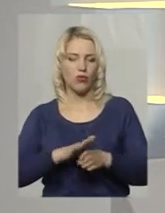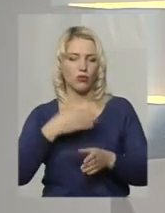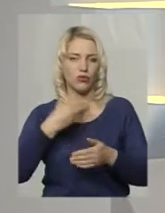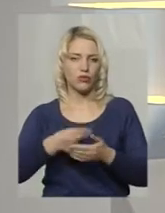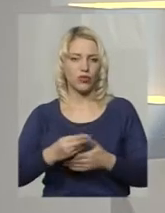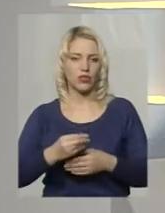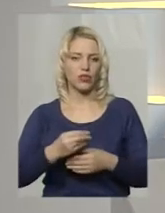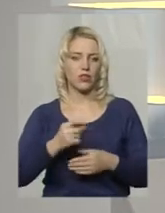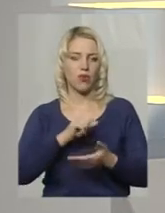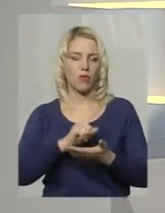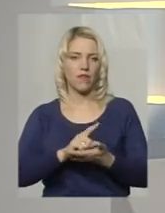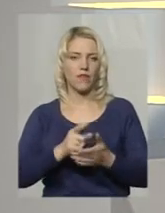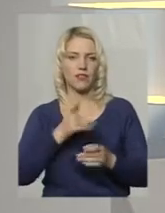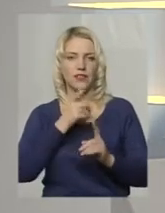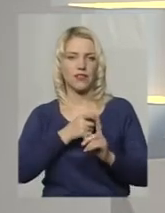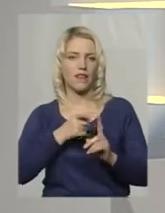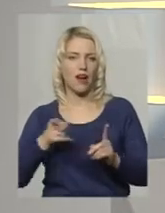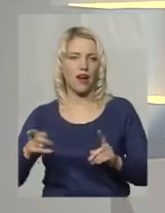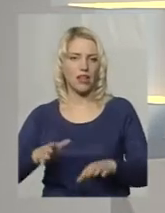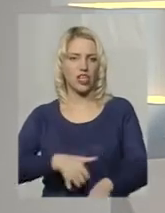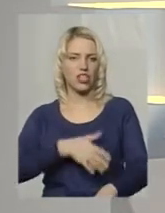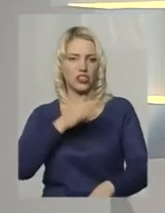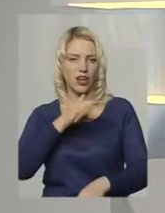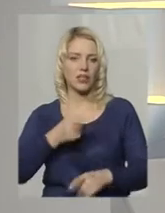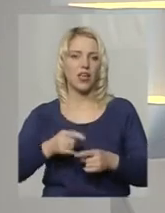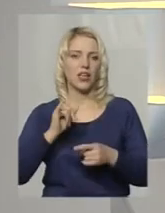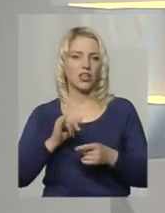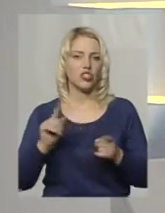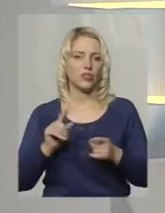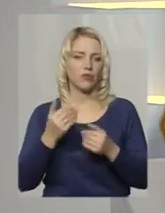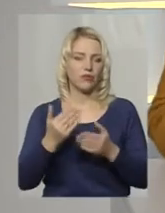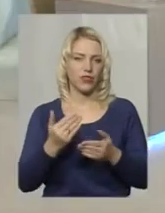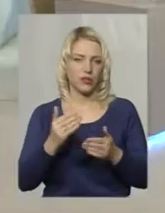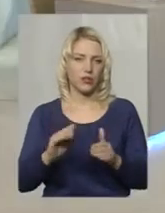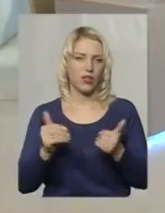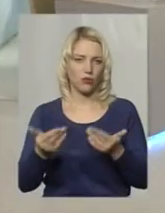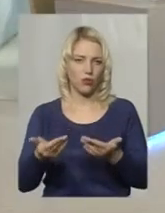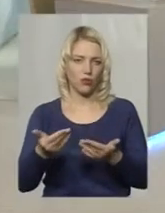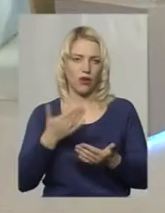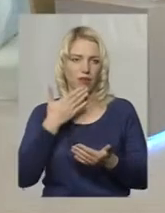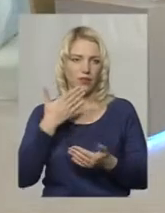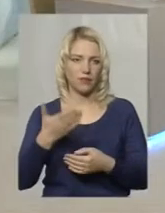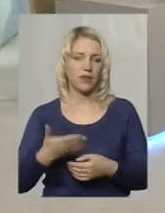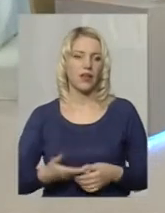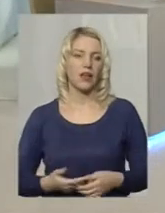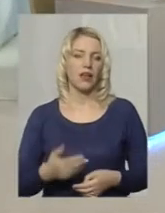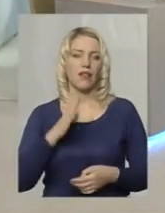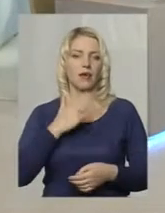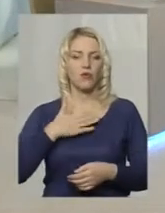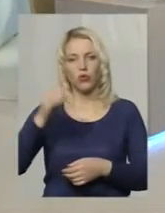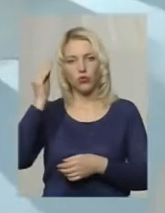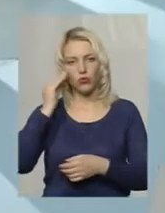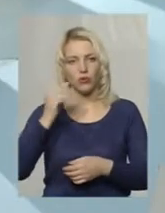тривалий час? Що б ви порекомендували людям до того, як йти на таку акцію? На мою думку, перш за все,